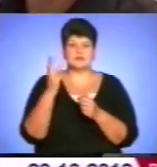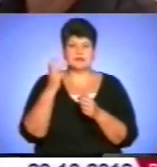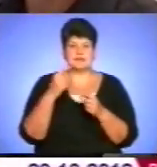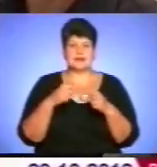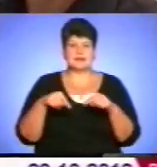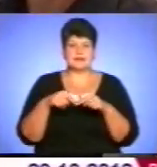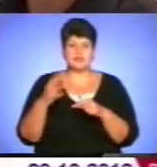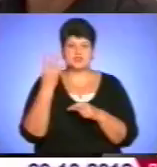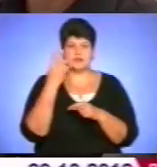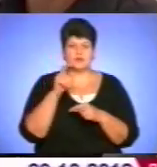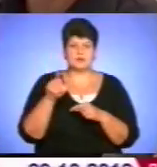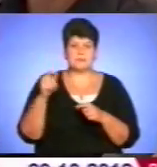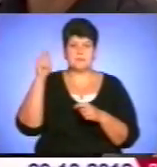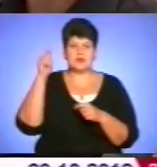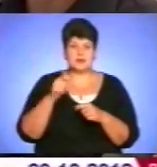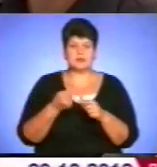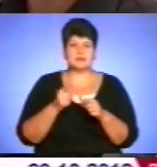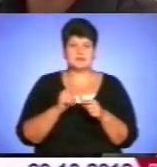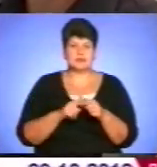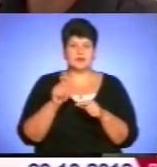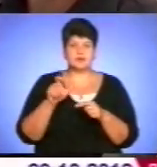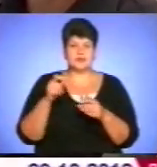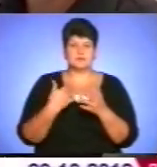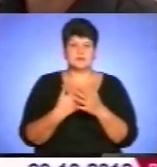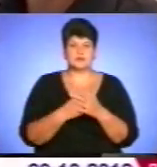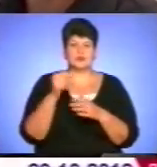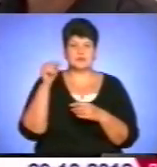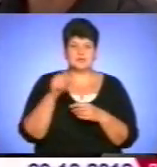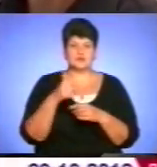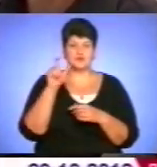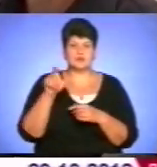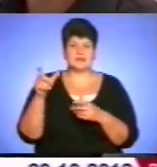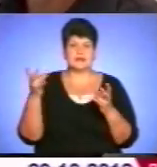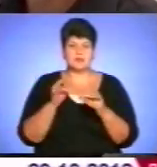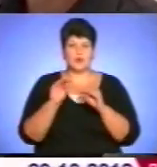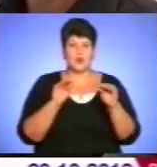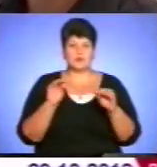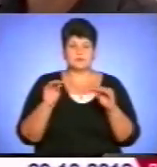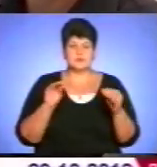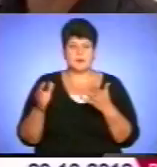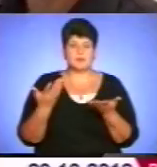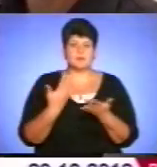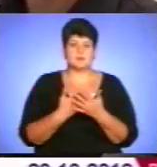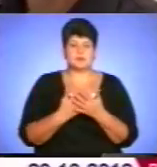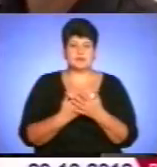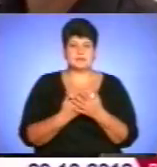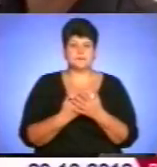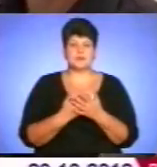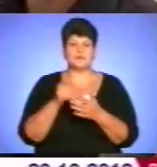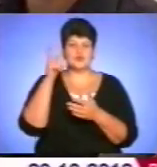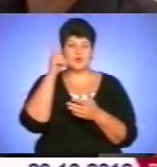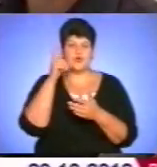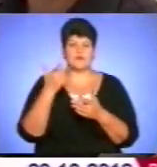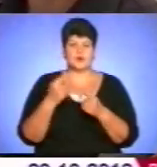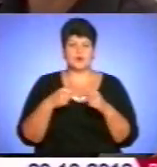осіб приїхали, тобто, реально, цих людей біля тисячі осіб, де треба розмістити. Чи, скажімо, почертково, де знаходилася окружна виборча